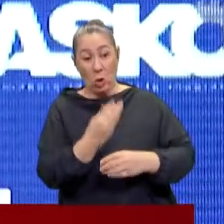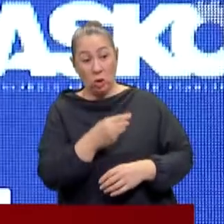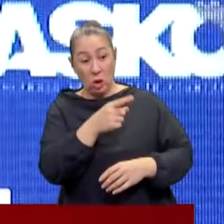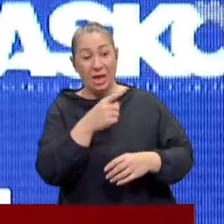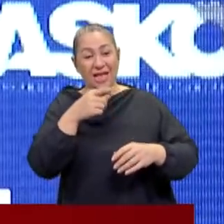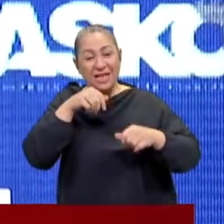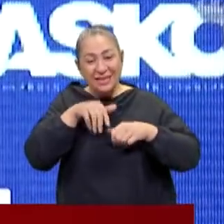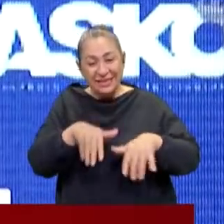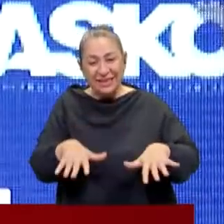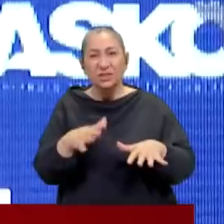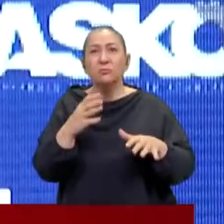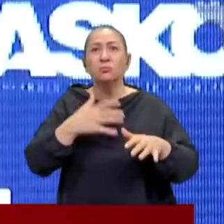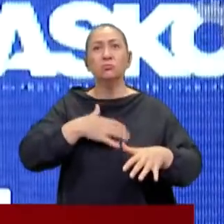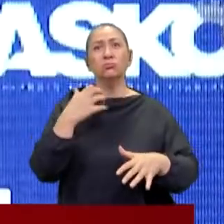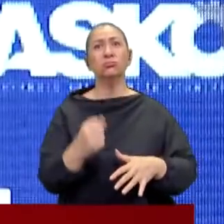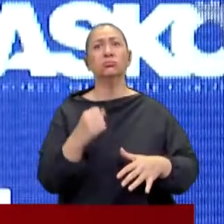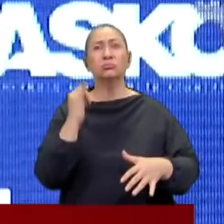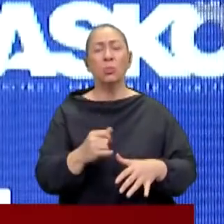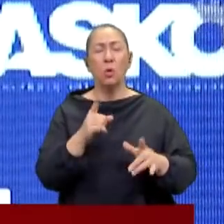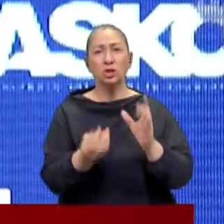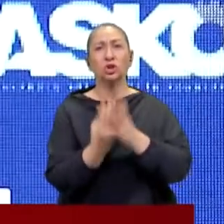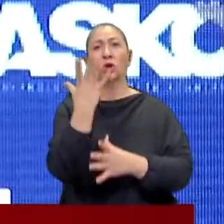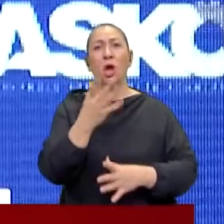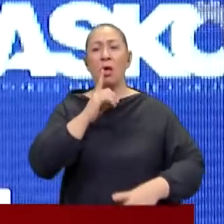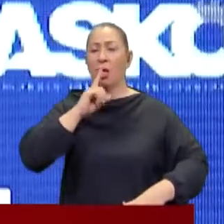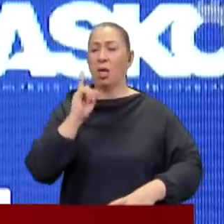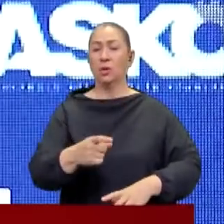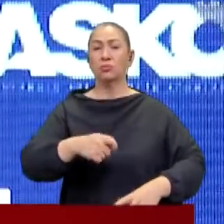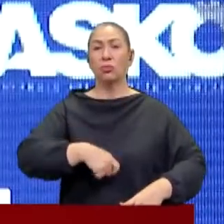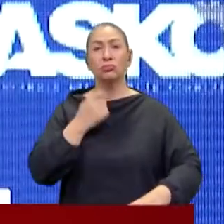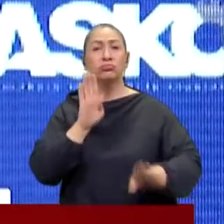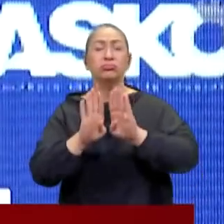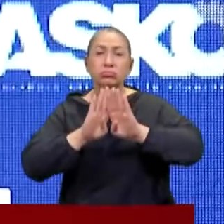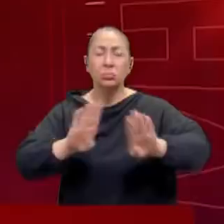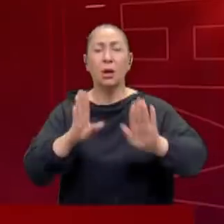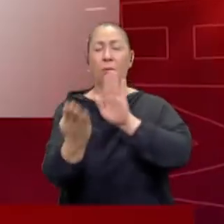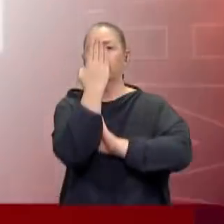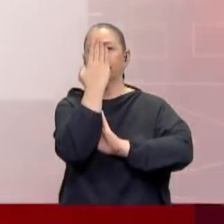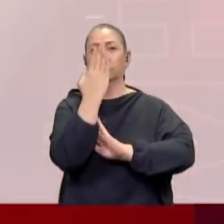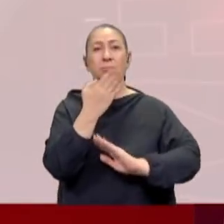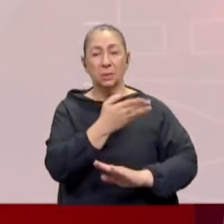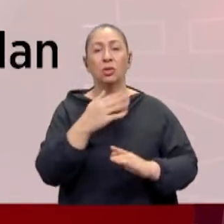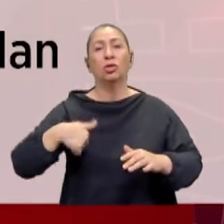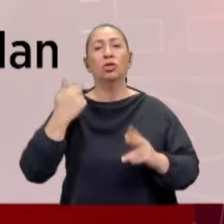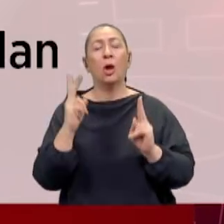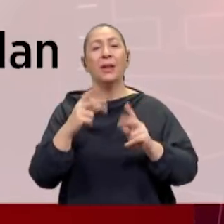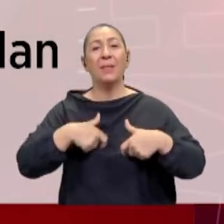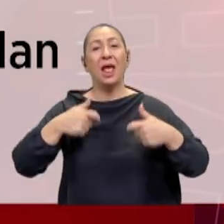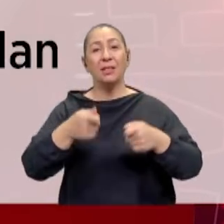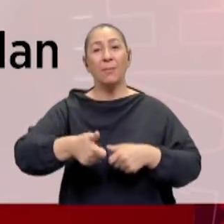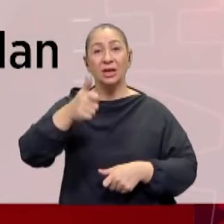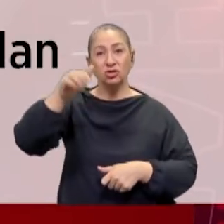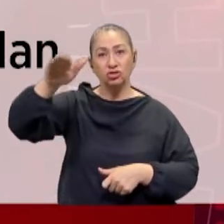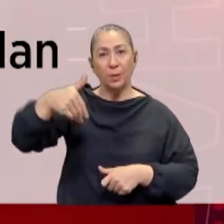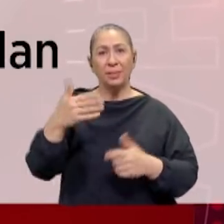genlerindeki faşistlik işte böyle hortluyor. Emrivaki ile gittiği için kapıda kalıyor. Normalde kendisinin Milli Eğitim Bakanını